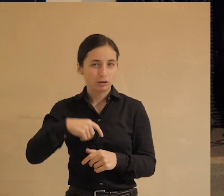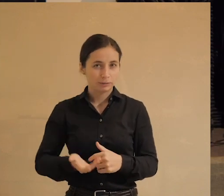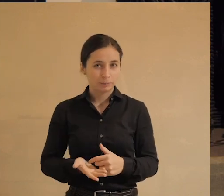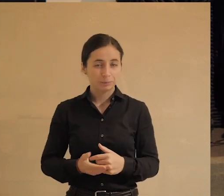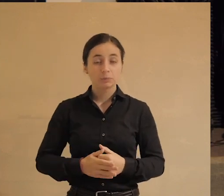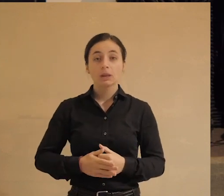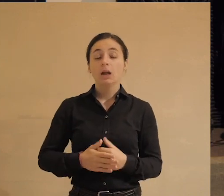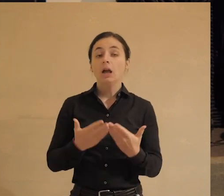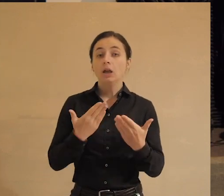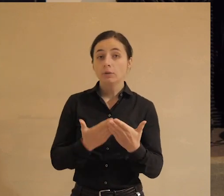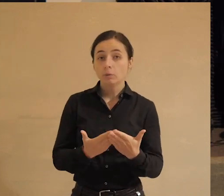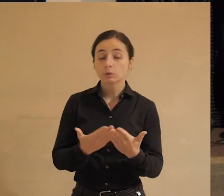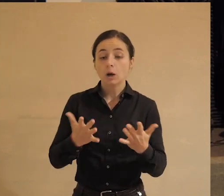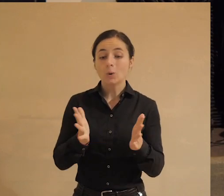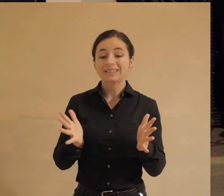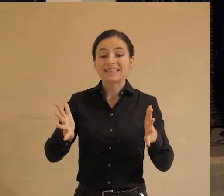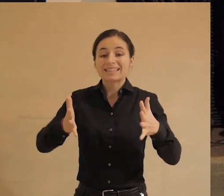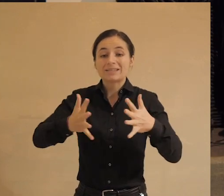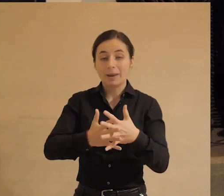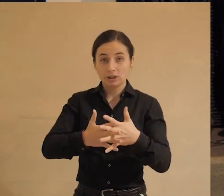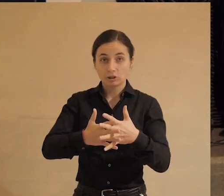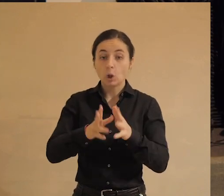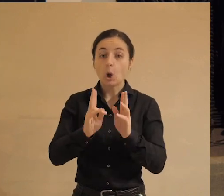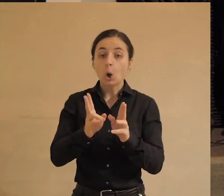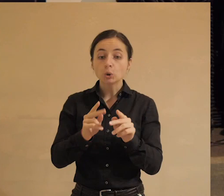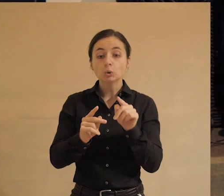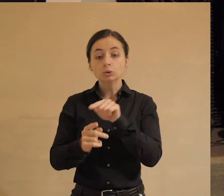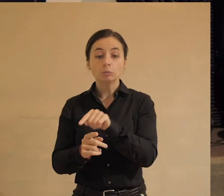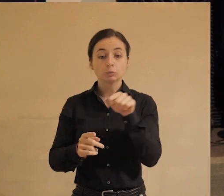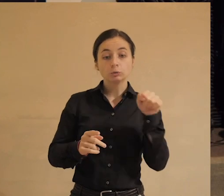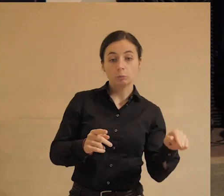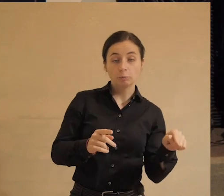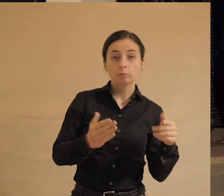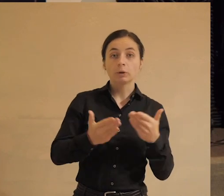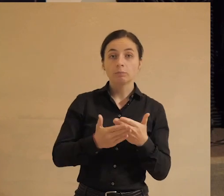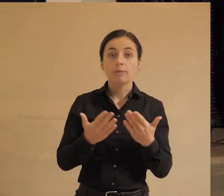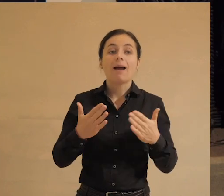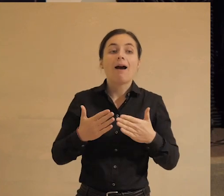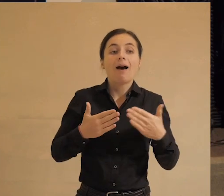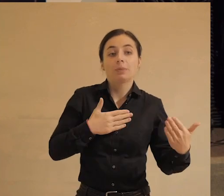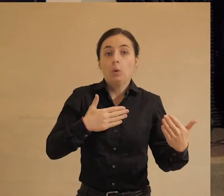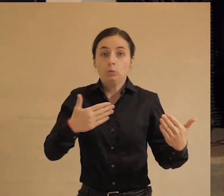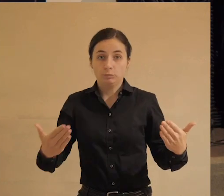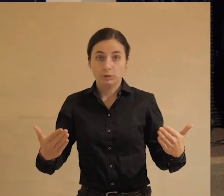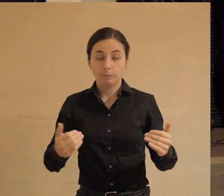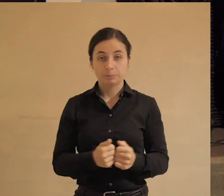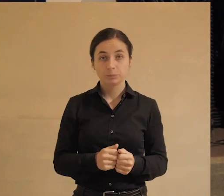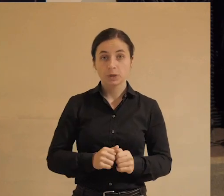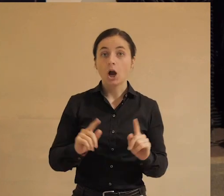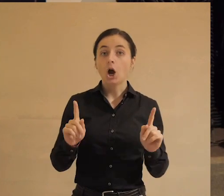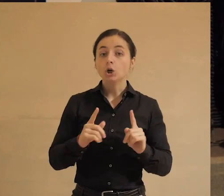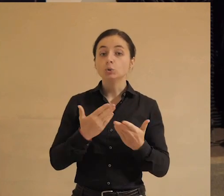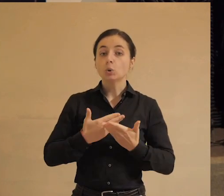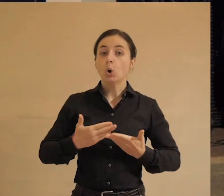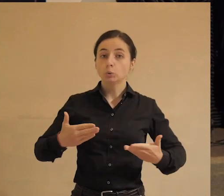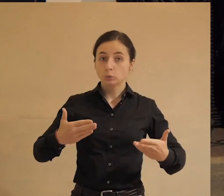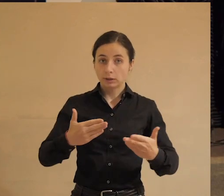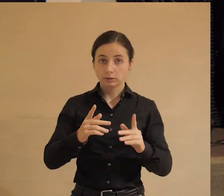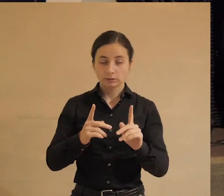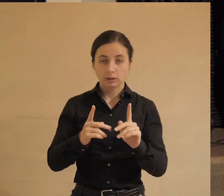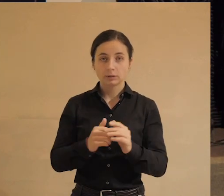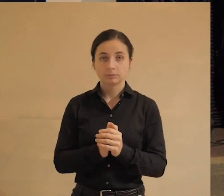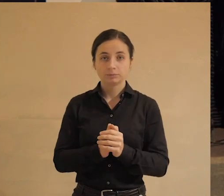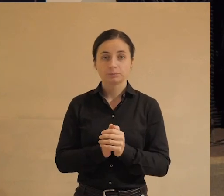вот, в некоторой, так сказать, смешанной пропорции к тому или иному направлению мы с вами относимся. Значит, что у нас сейчас